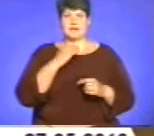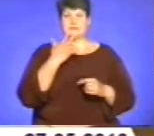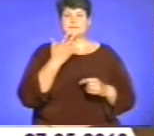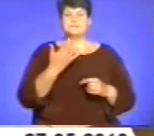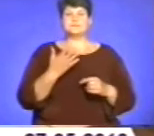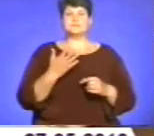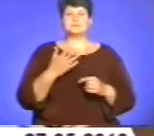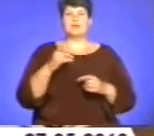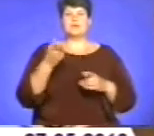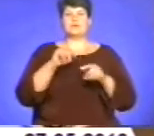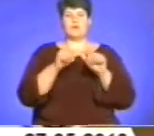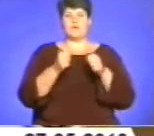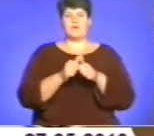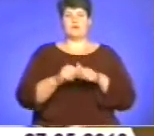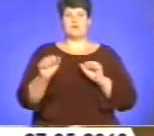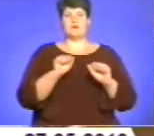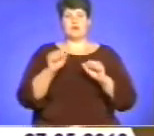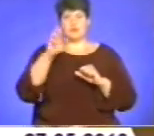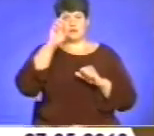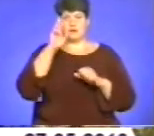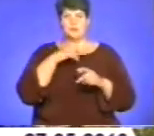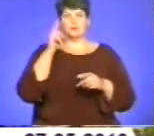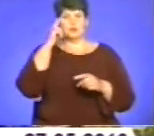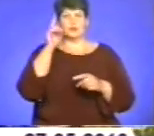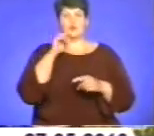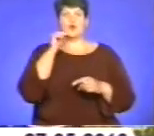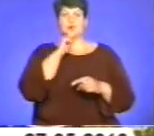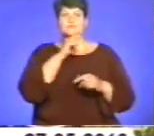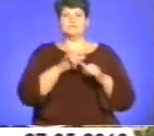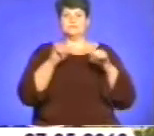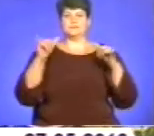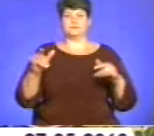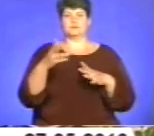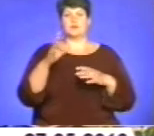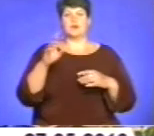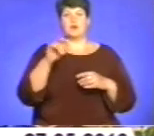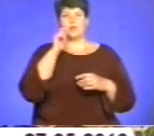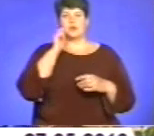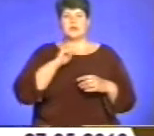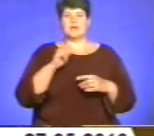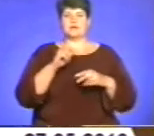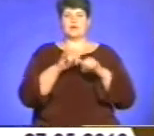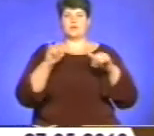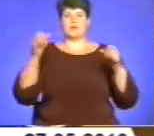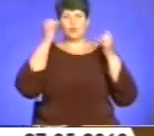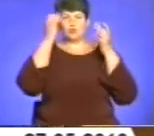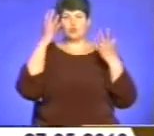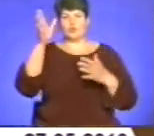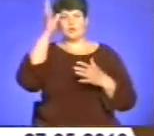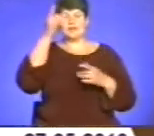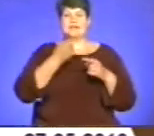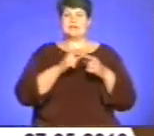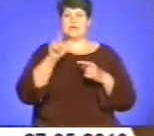систему управління державою, подбав про економічне піднесення країни, розвиток культури і освіти. Це людина високої